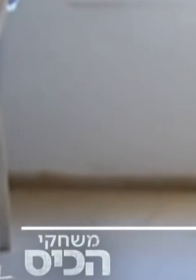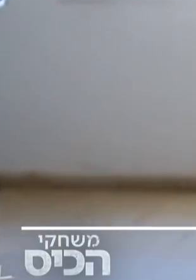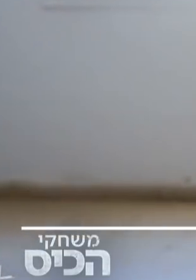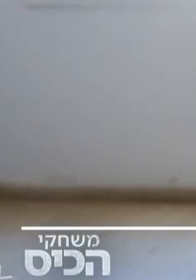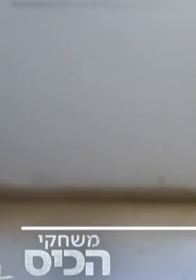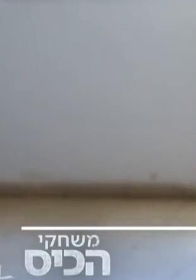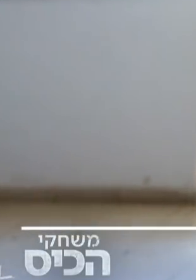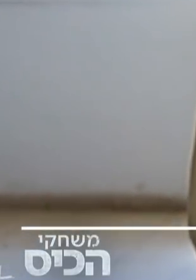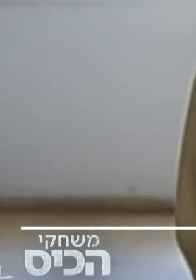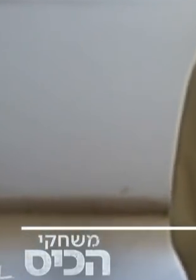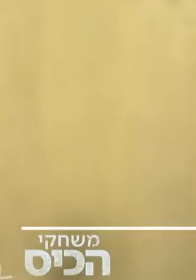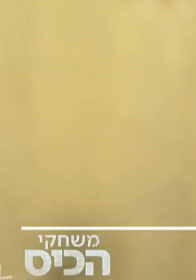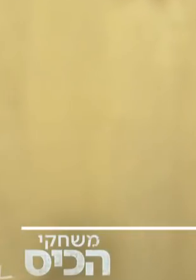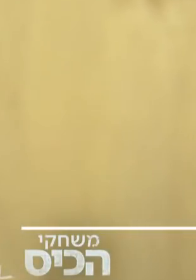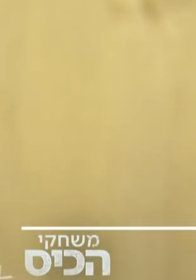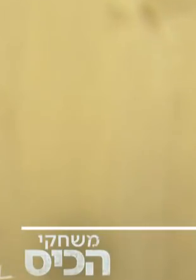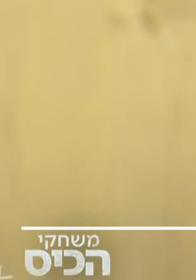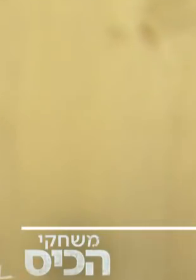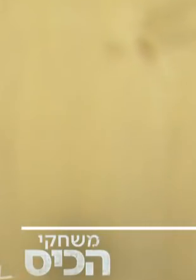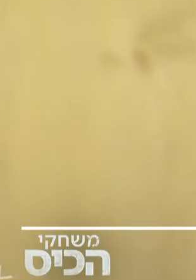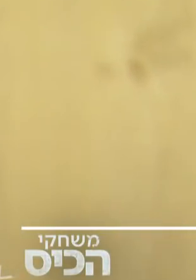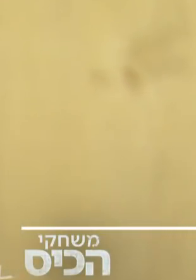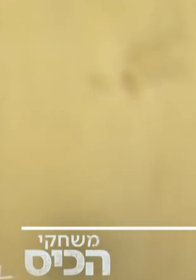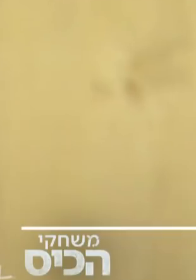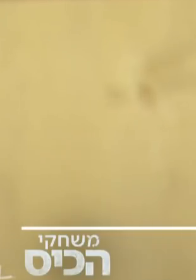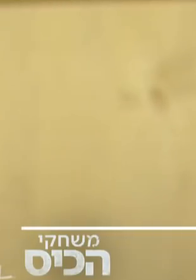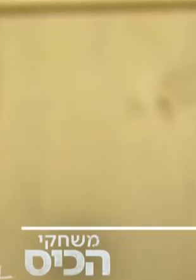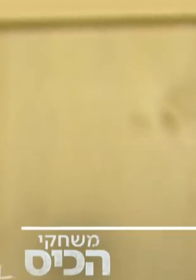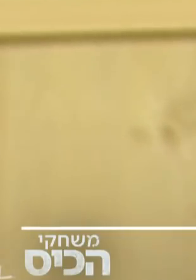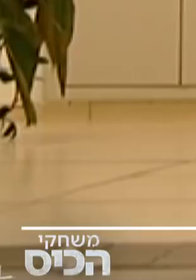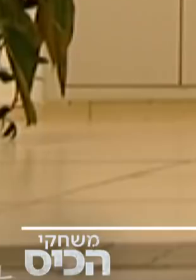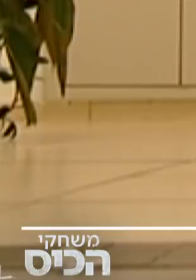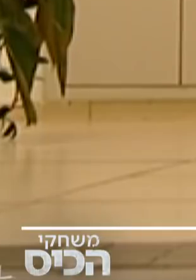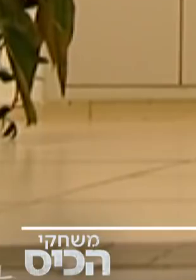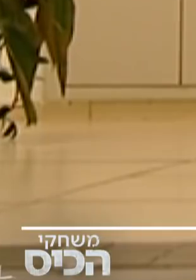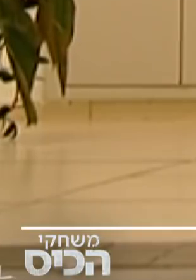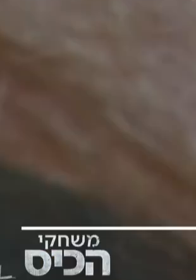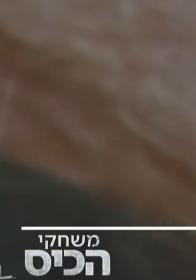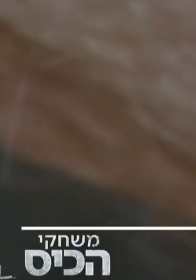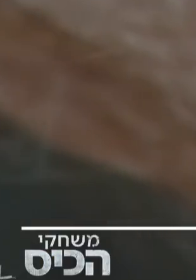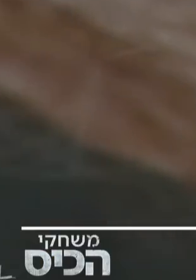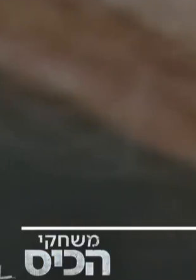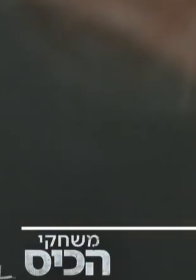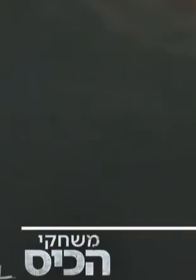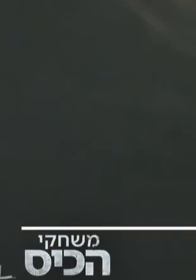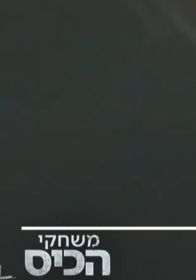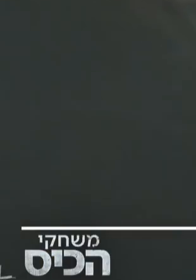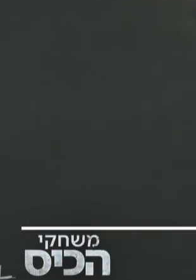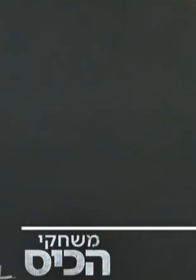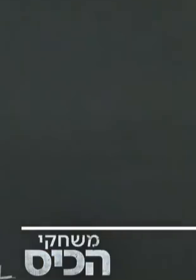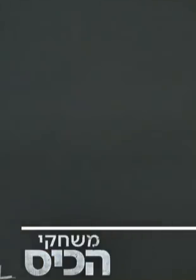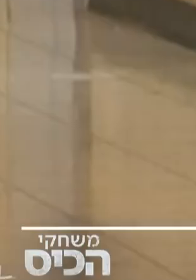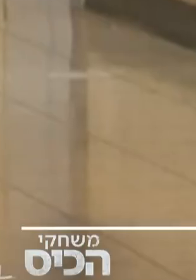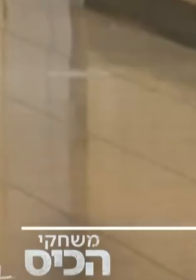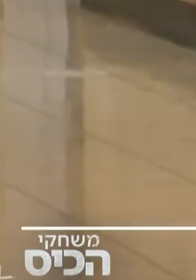המדינה לא עשתה מספיק בשביל להשיב ליהודים רכוש שנגזל מהם בשואה עוד לפי המבקר היקף התקציב שמוקדש לטיפול